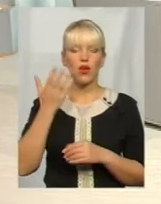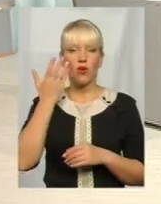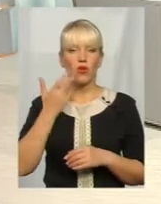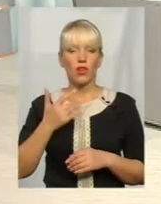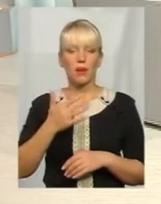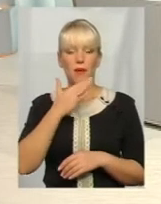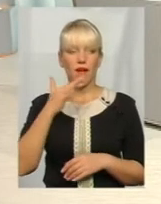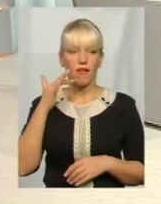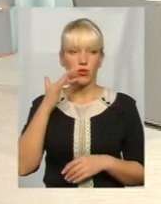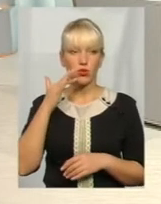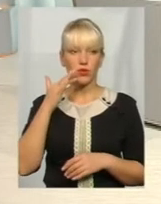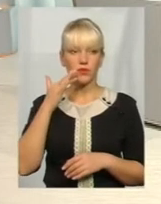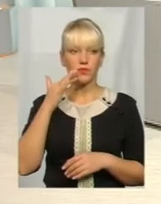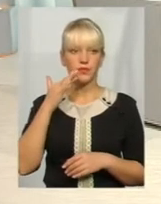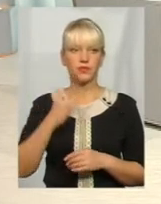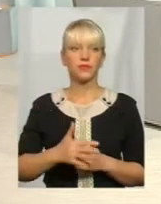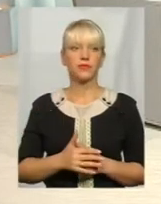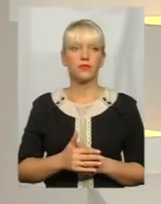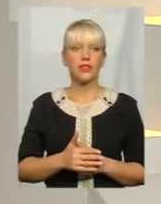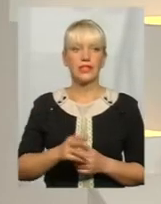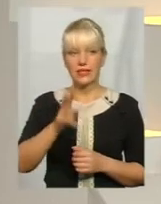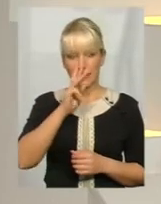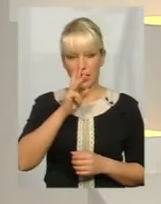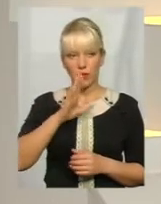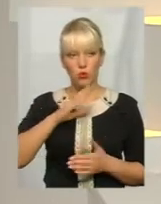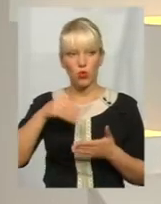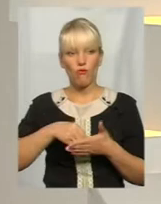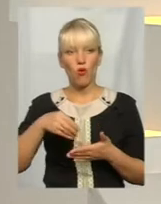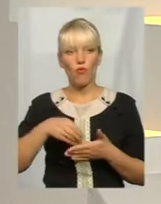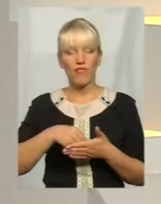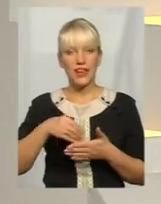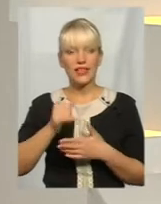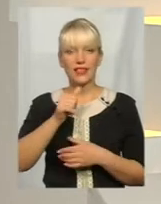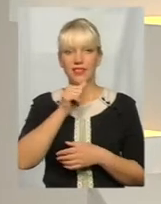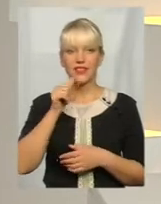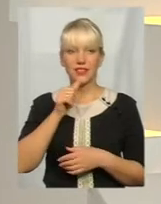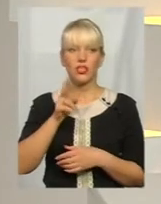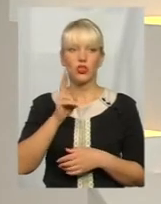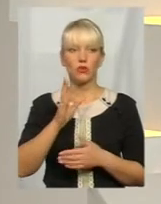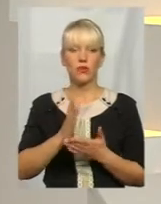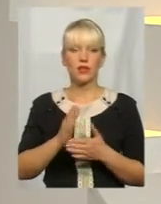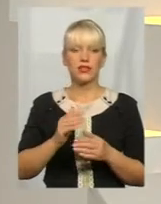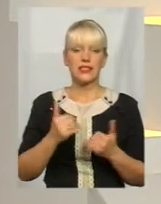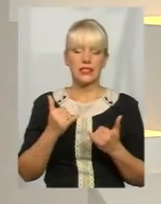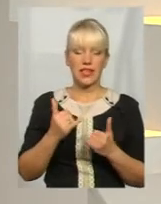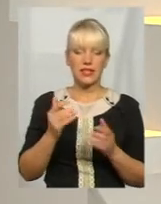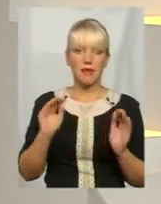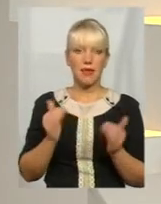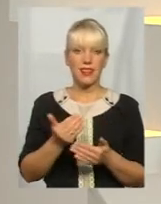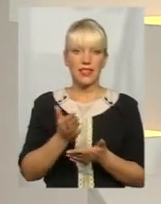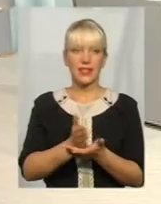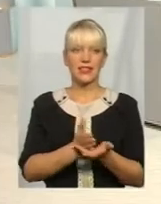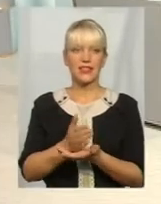можна так сказати, зарплат було в конвертах і в тіні, які мають маленький зараз стаж, і ще